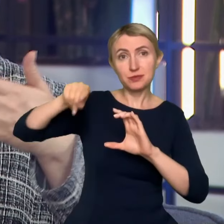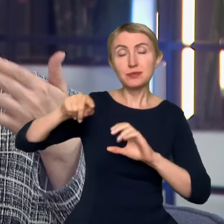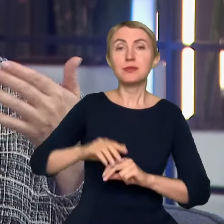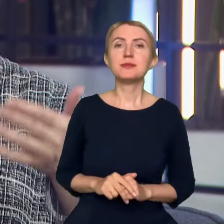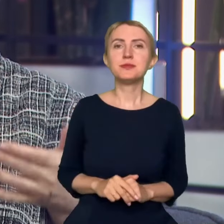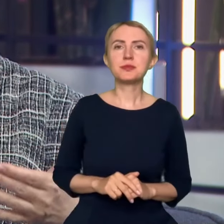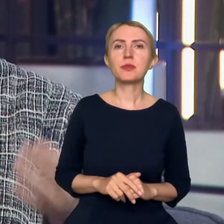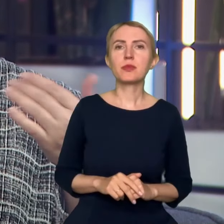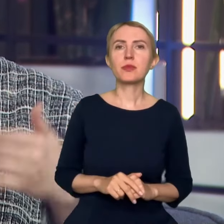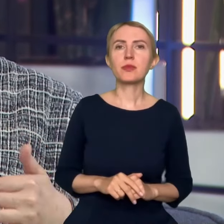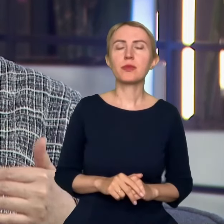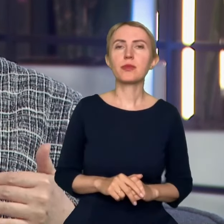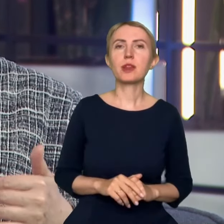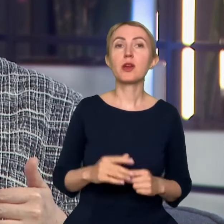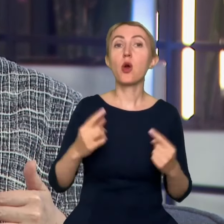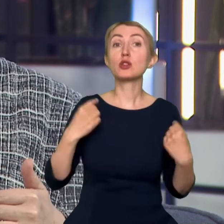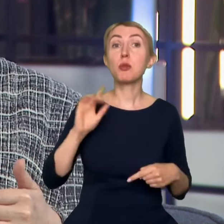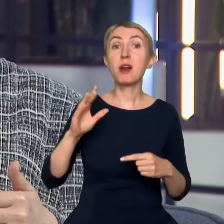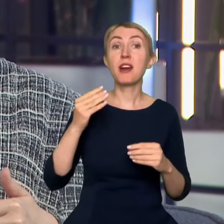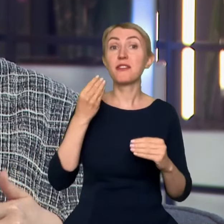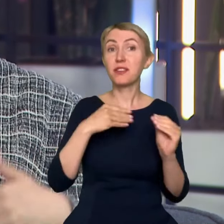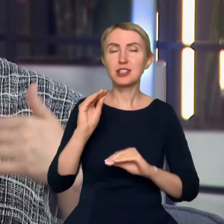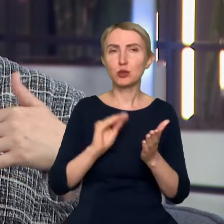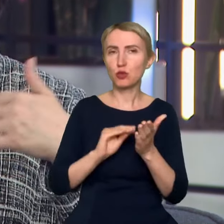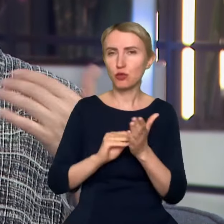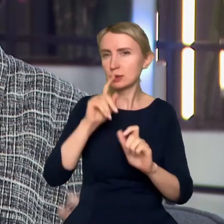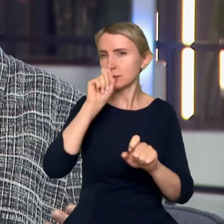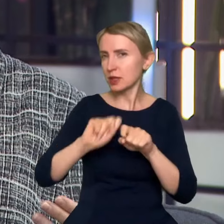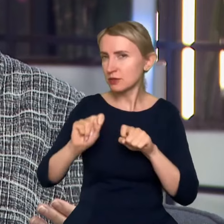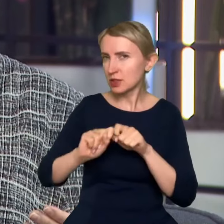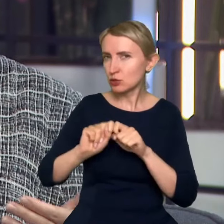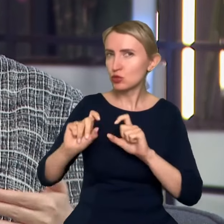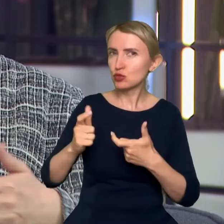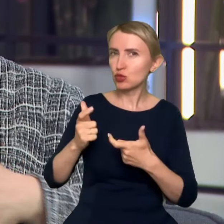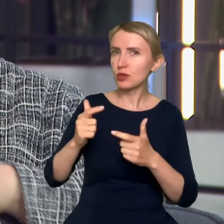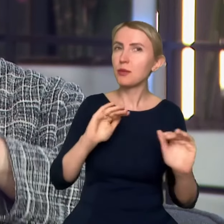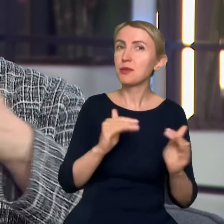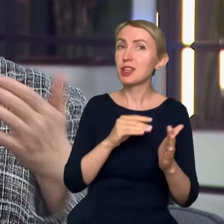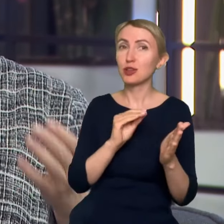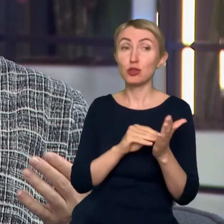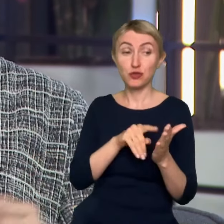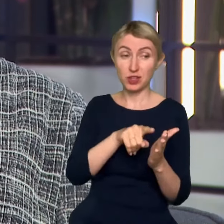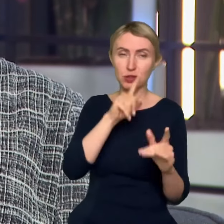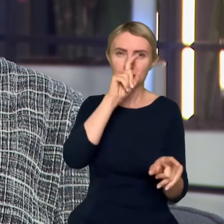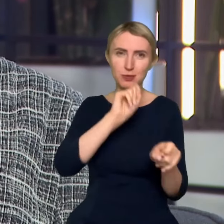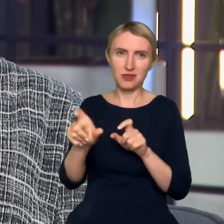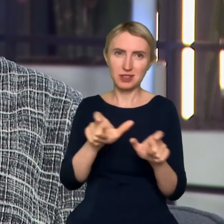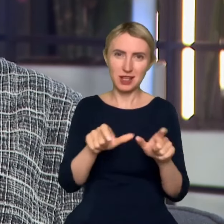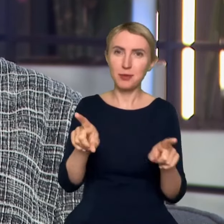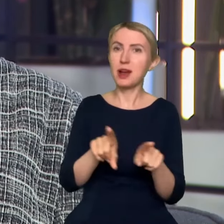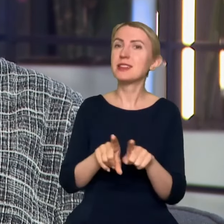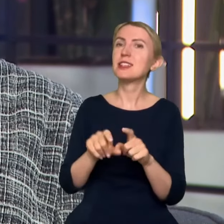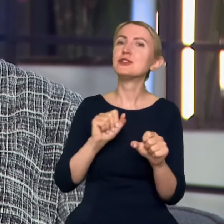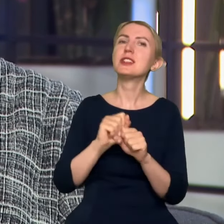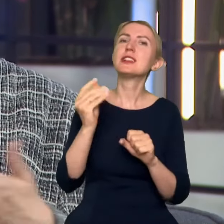doświadczone osoby weryfikują na przykład to, co wpisują te mniej doświadczone. Oprócz tego jest jeszcze jakby cały